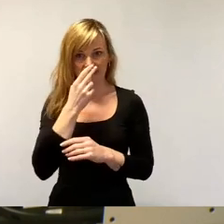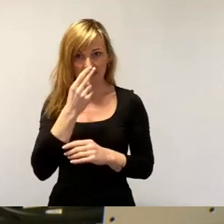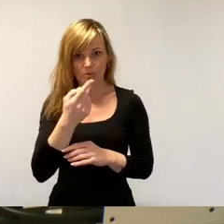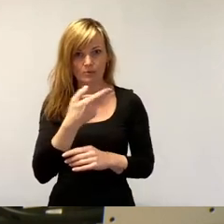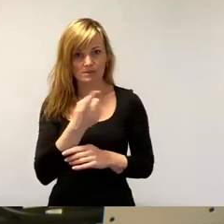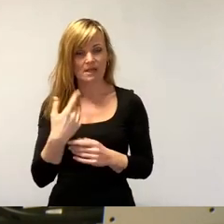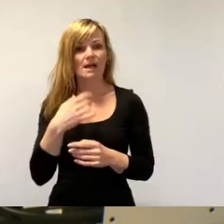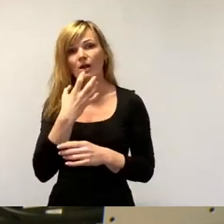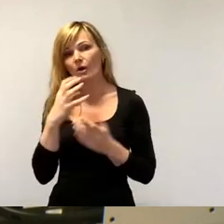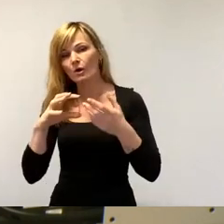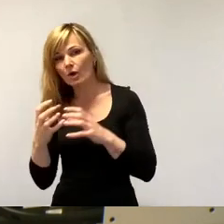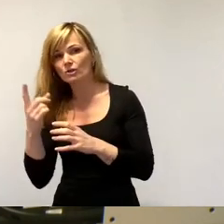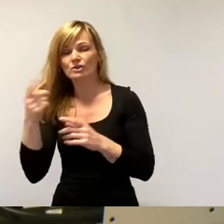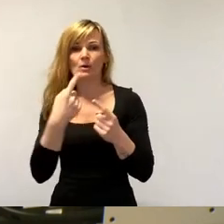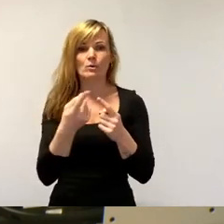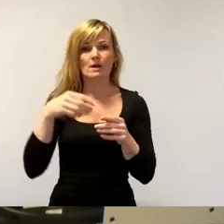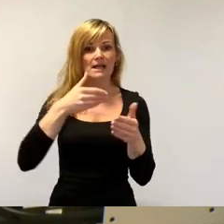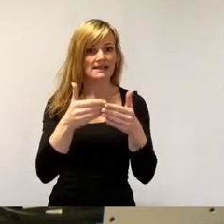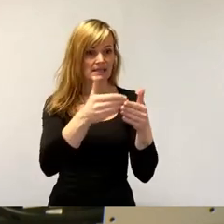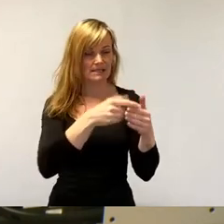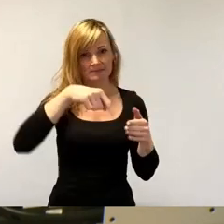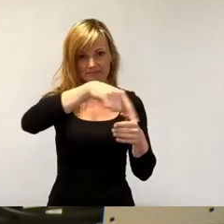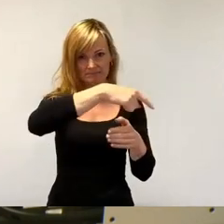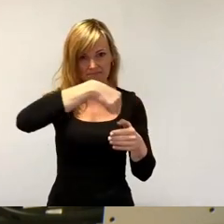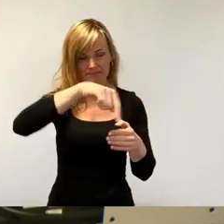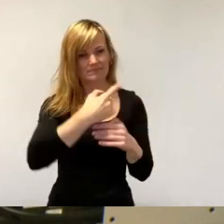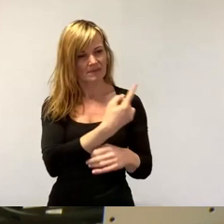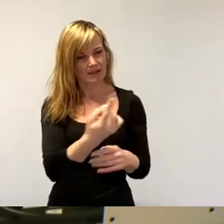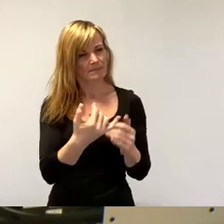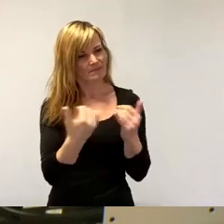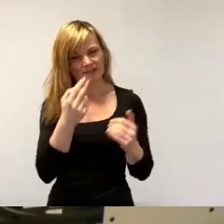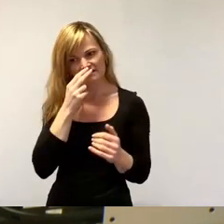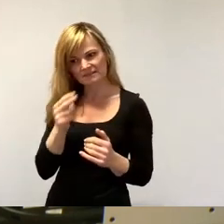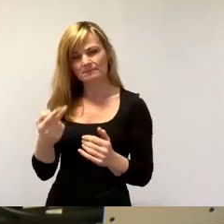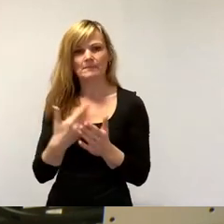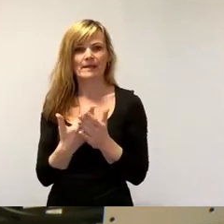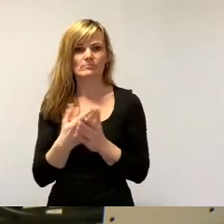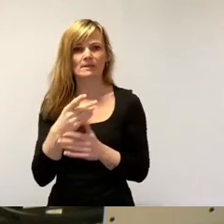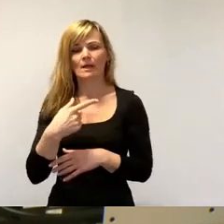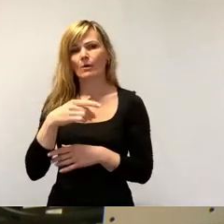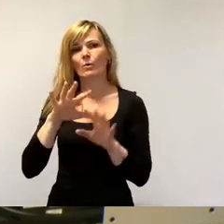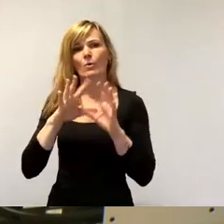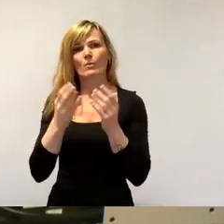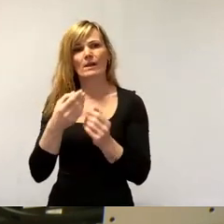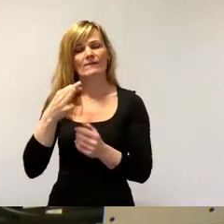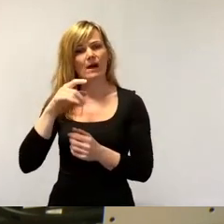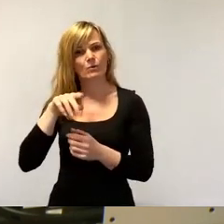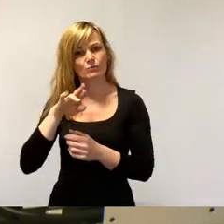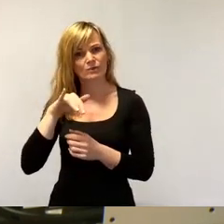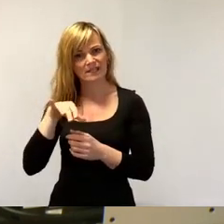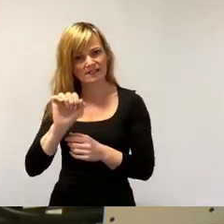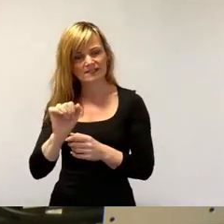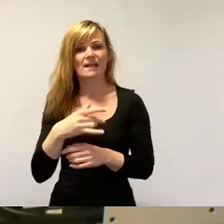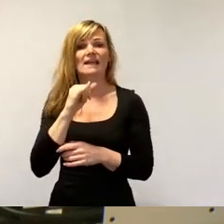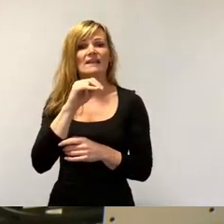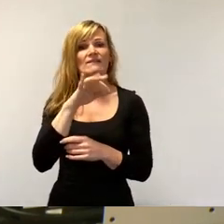Ortschaften in der Vergangenheit? Es erfolgte unter anderem die Ansiedel von Global Foundries in Finien, Bosch, große Baustellen